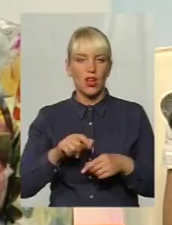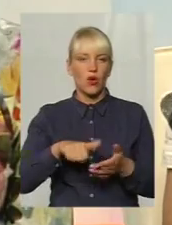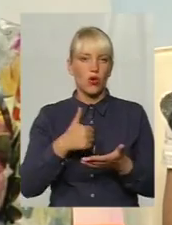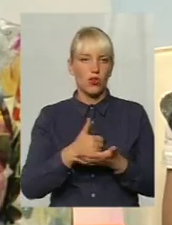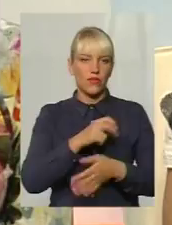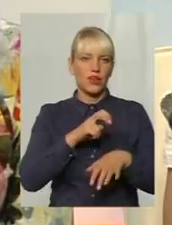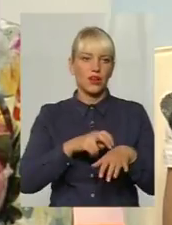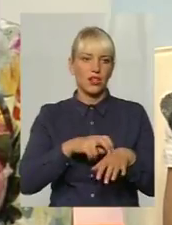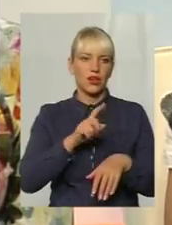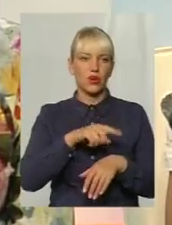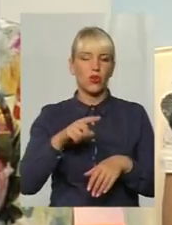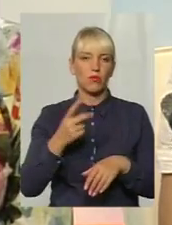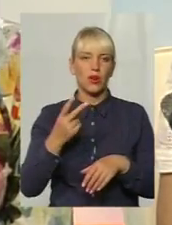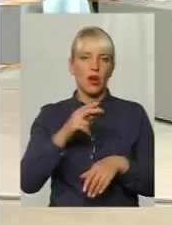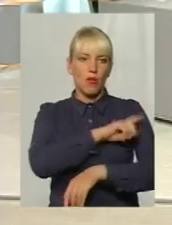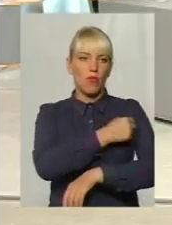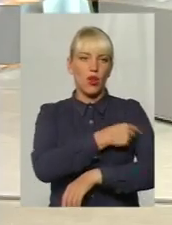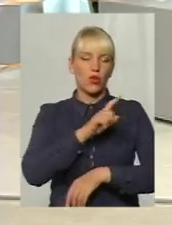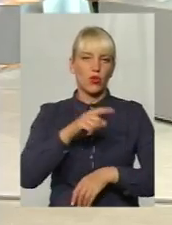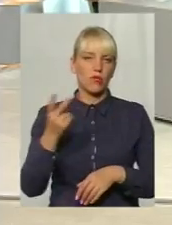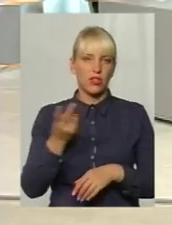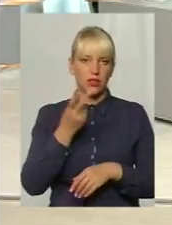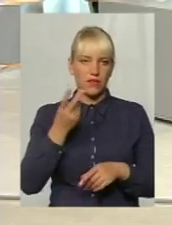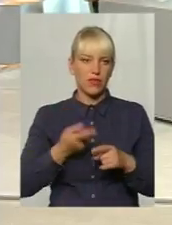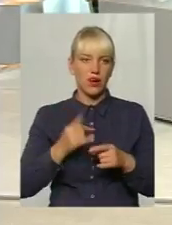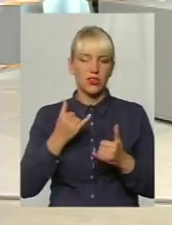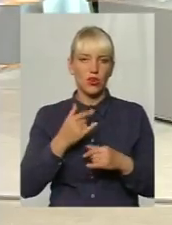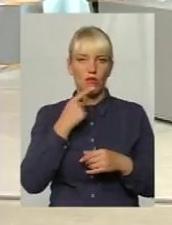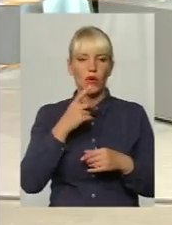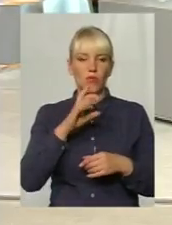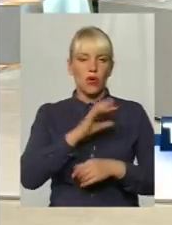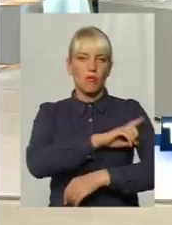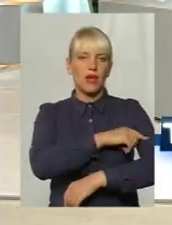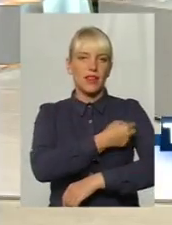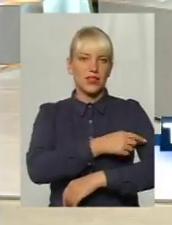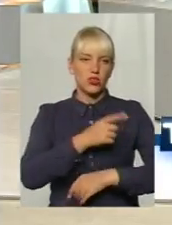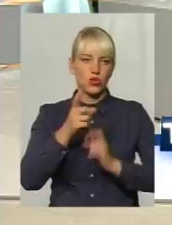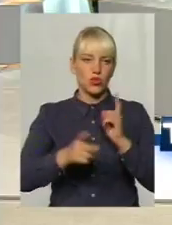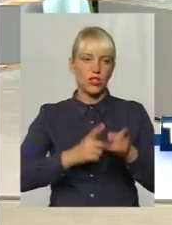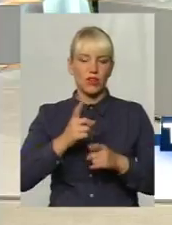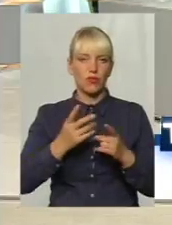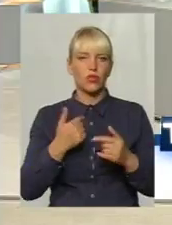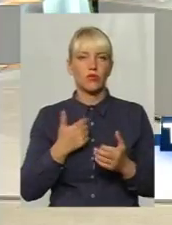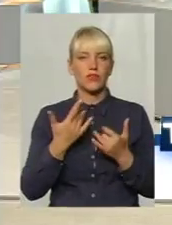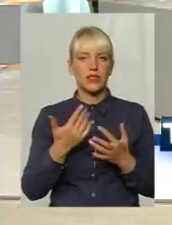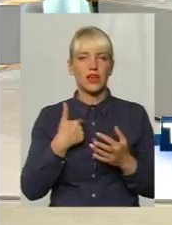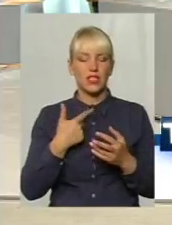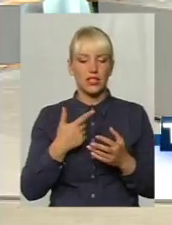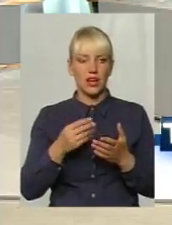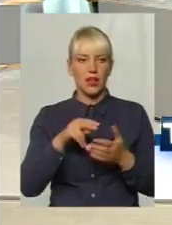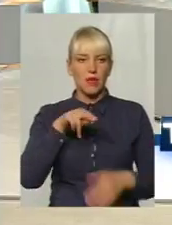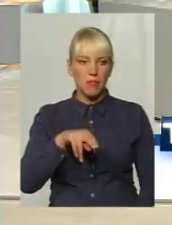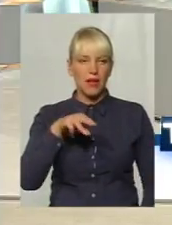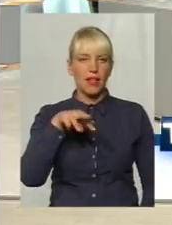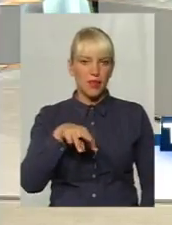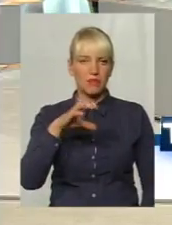ПМСД номер два. Ну і вкотре, ми вже не перший раз говоримо про медичну реформу, але я вкотре візьму, розшифрую, це ПМСД,